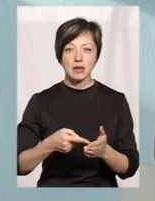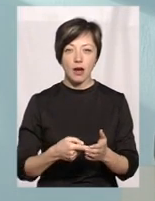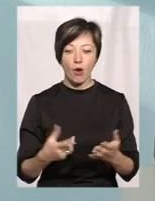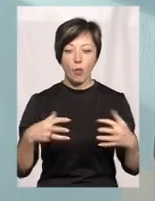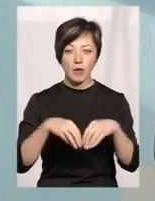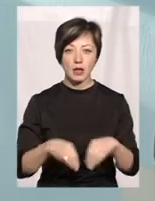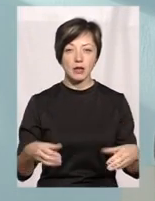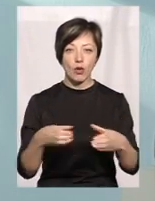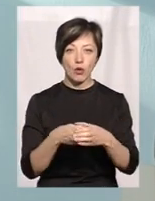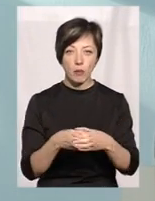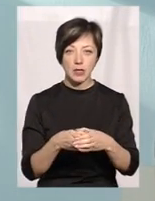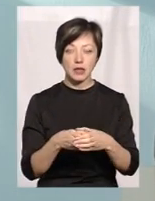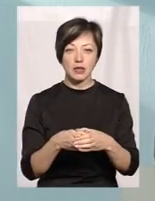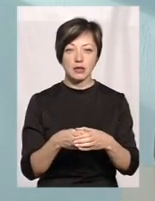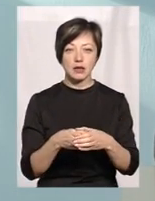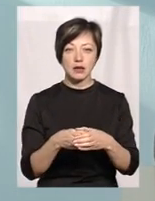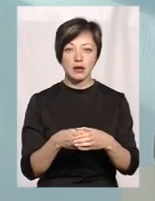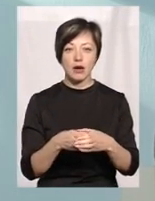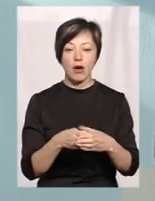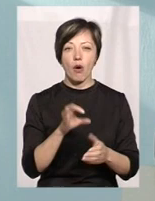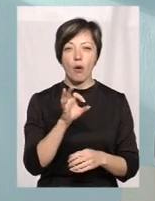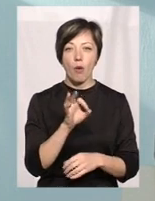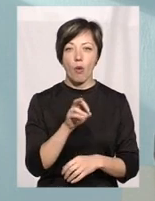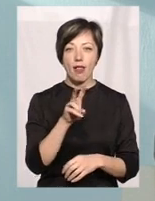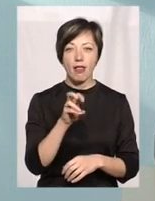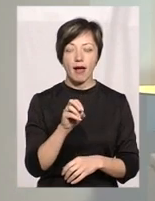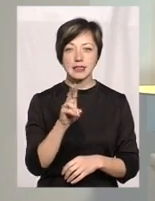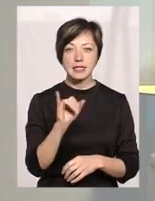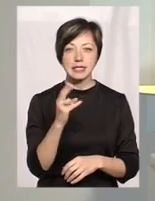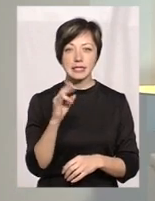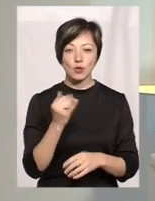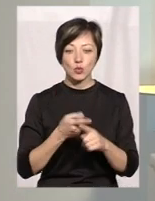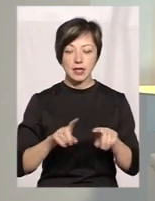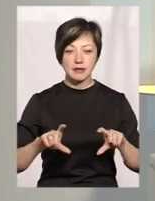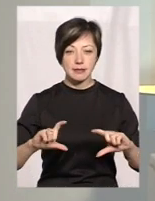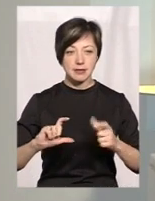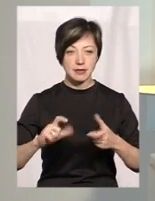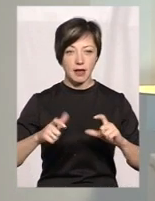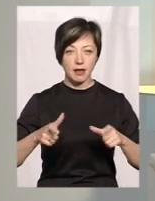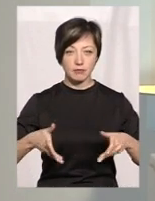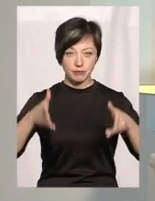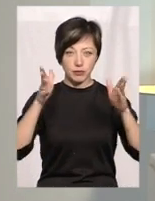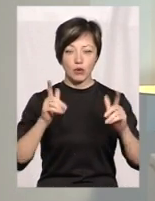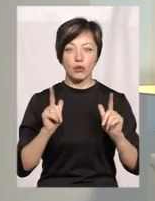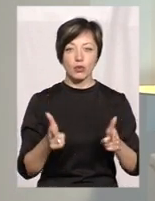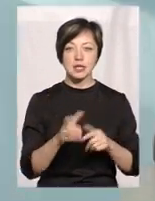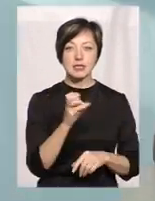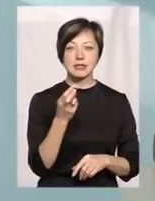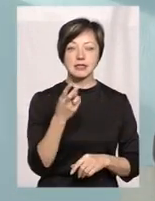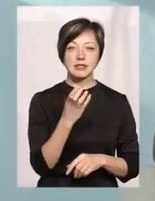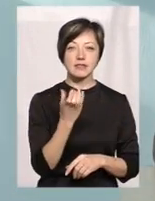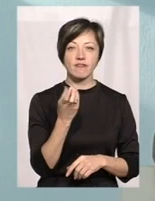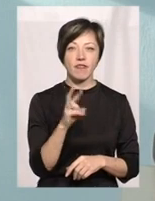громаду, там в Пільному Олексинці будується, уже стіни із цегли. І Святець дуже гарно рухається, це